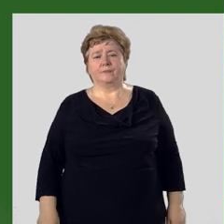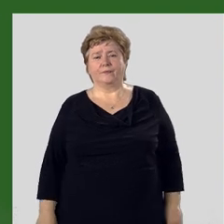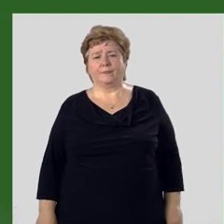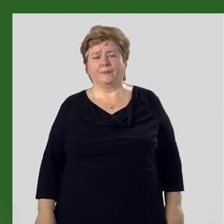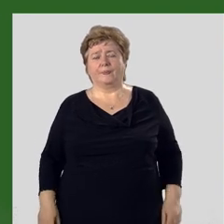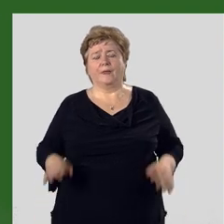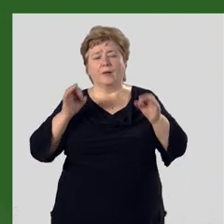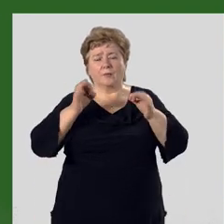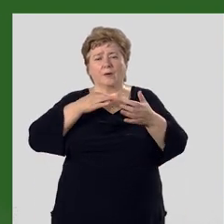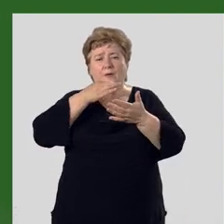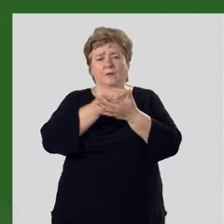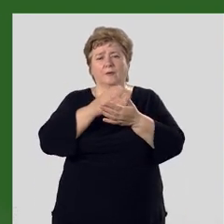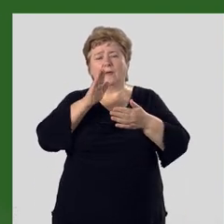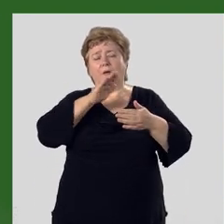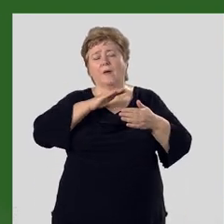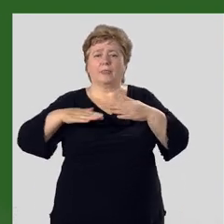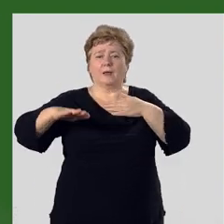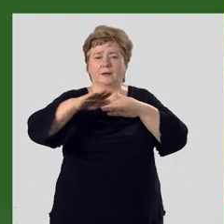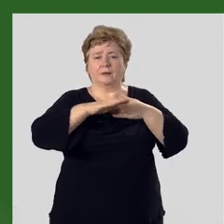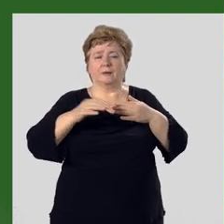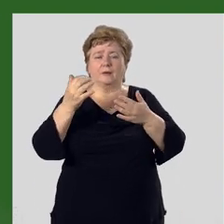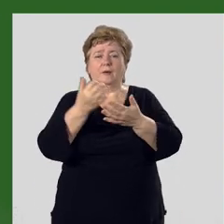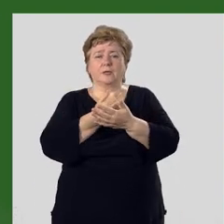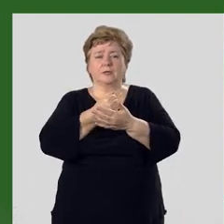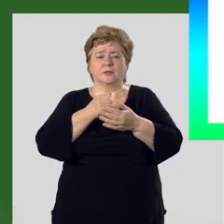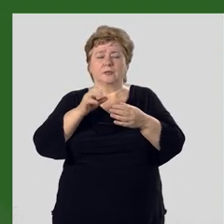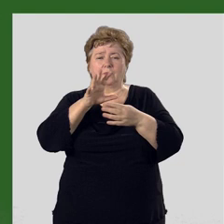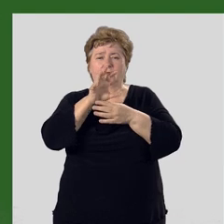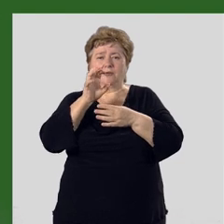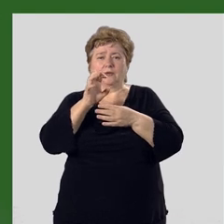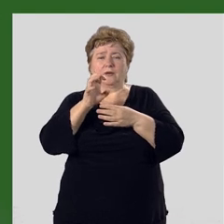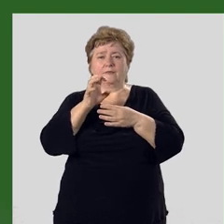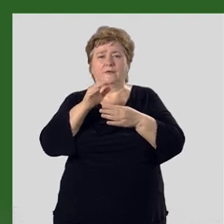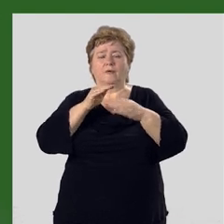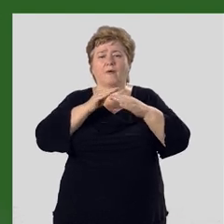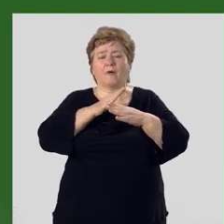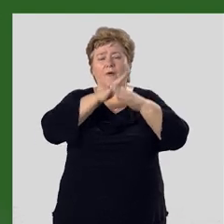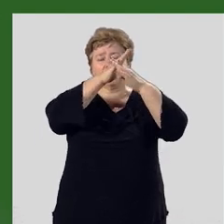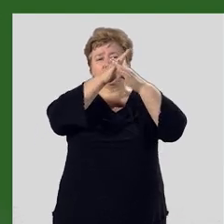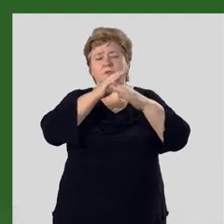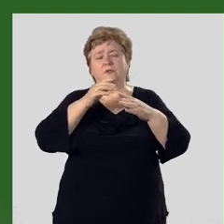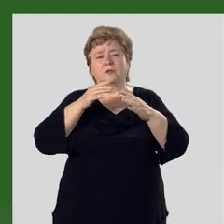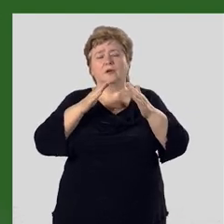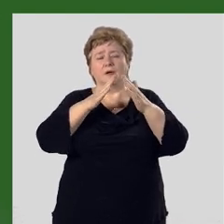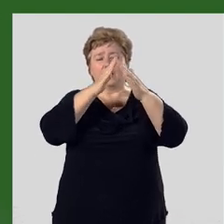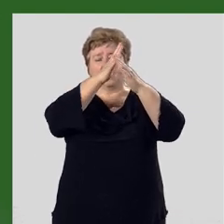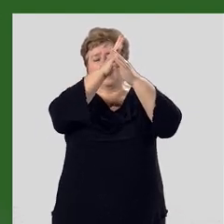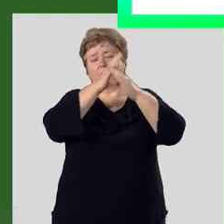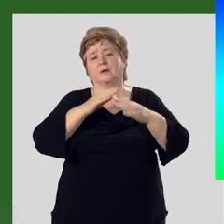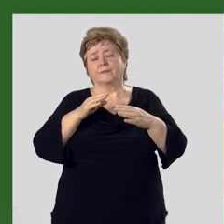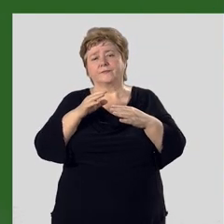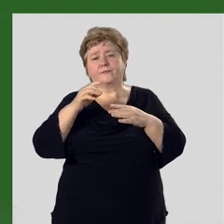И правильный ответ – межгорная долина. Определите по фотографии вершину горы в Кыргызстане.